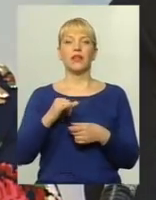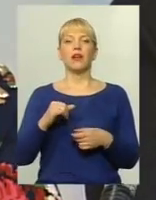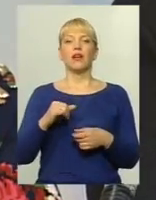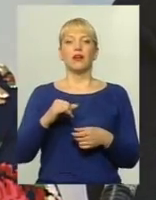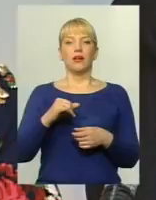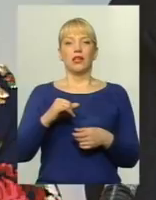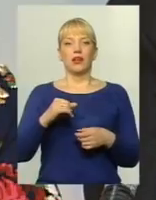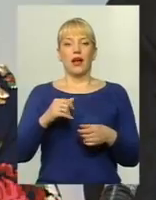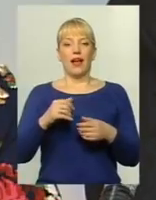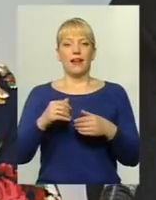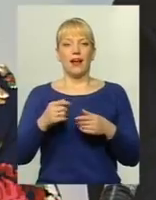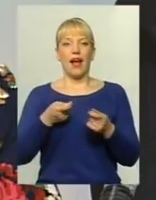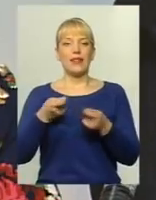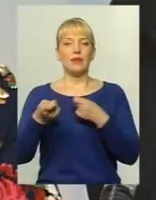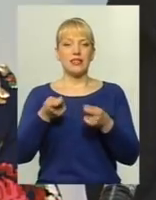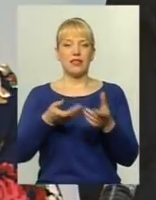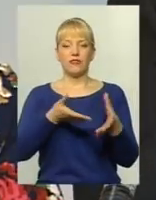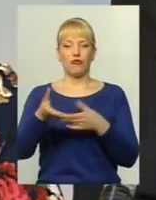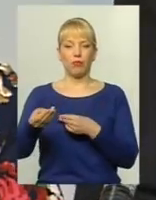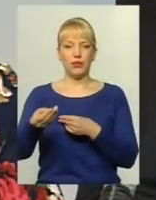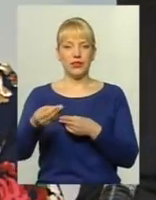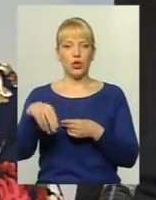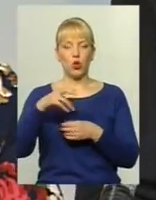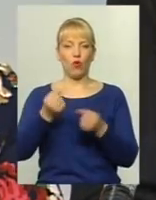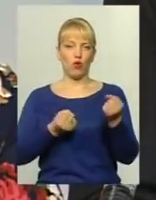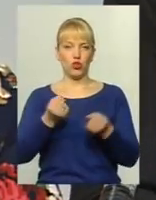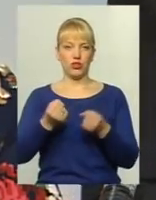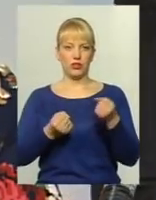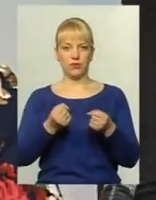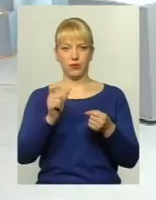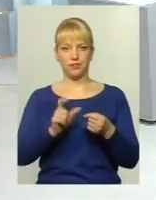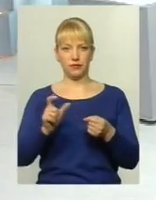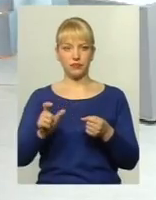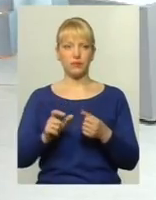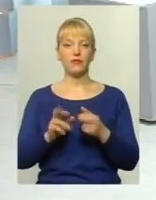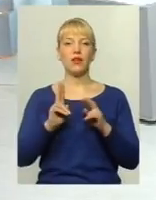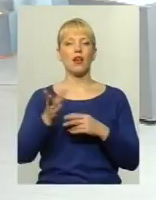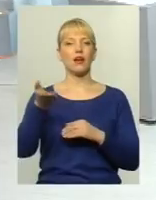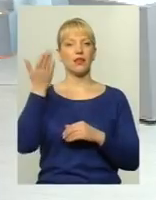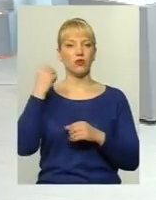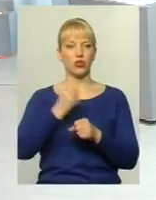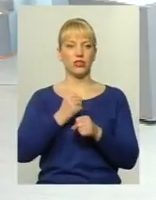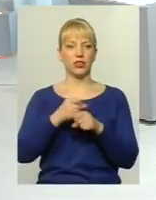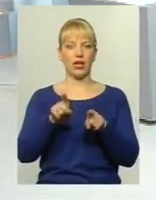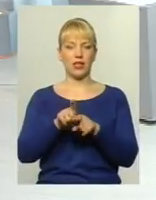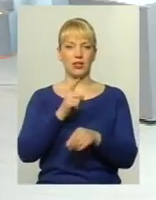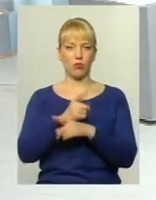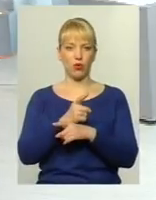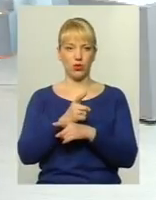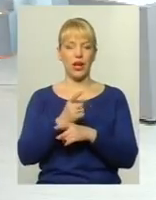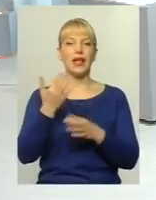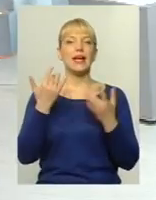адміністративний вплив до водіїв Як давно діє така заборона? І